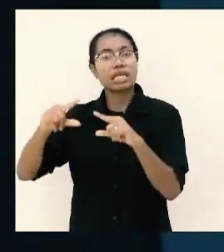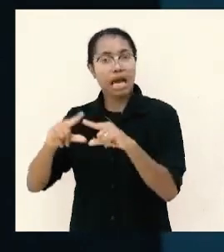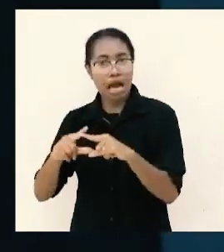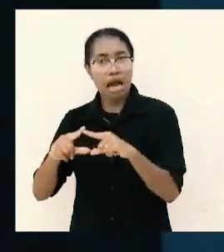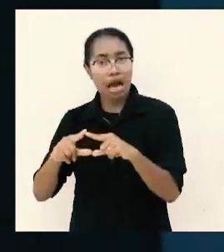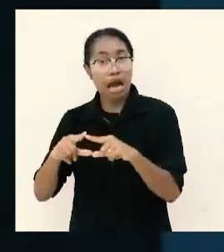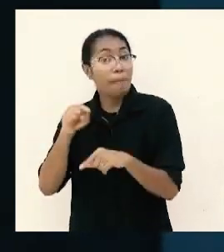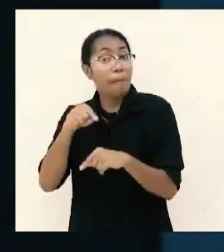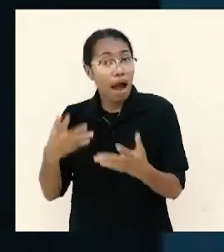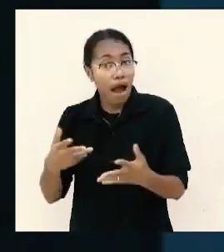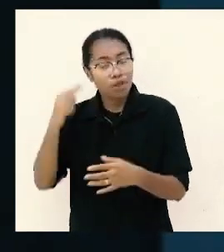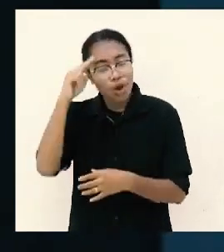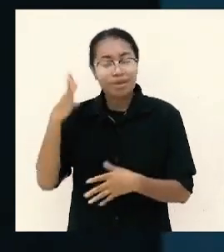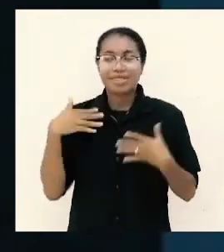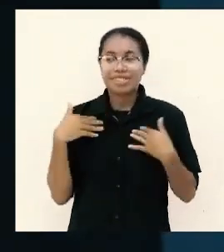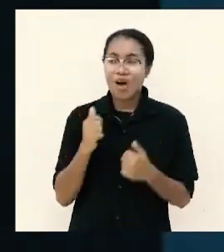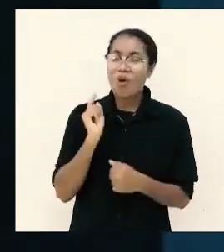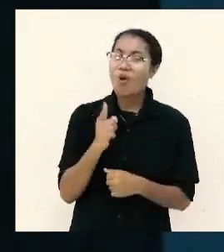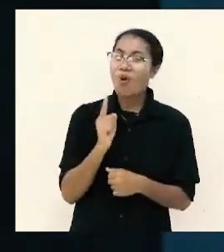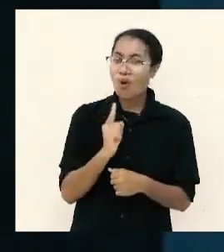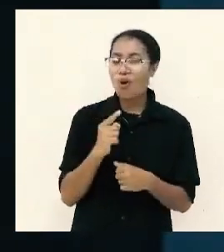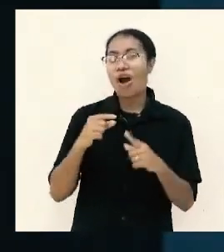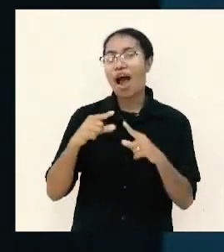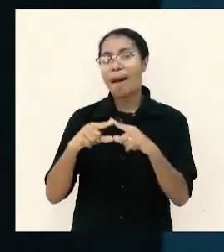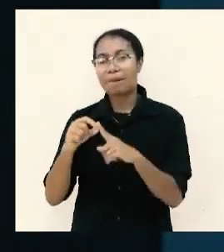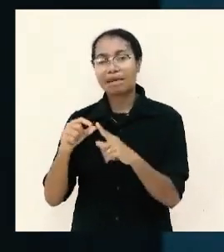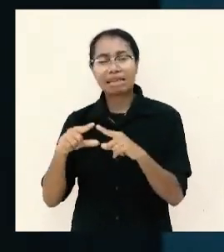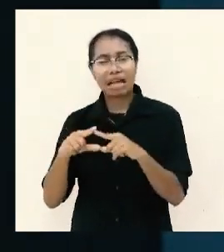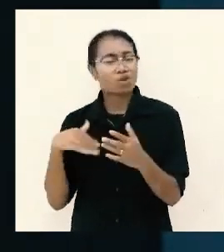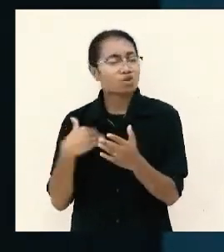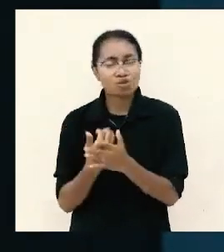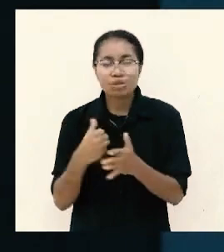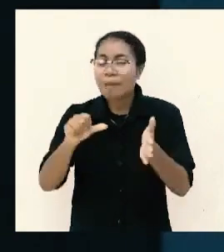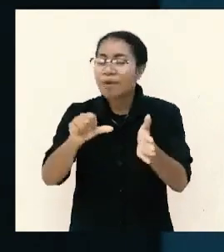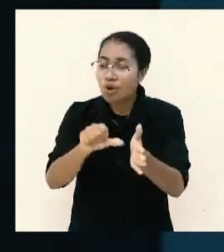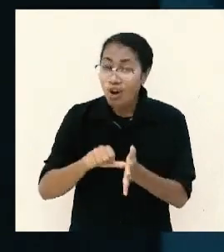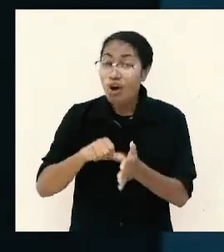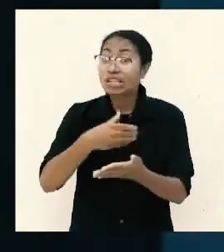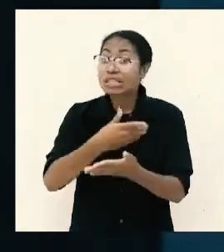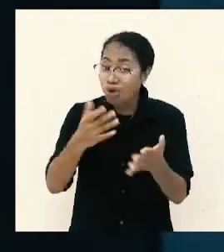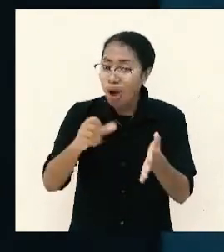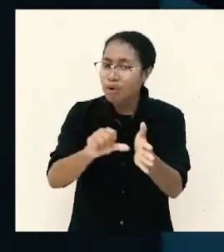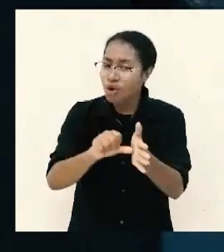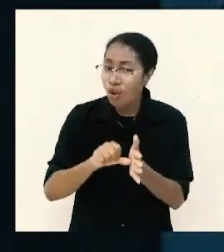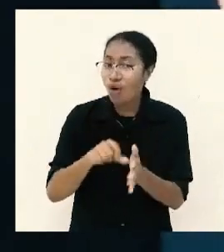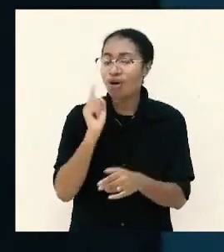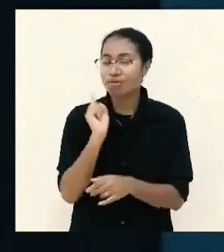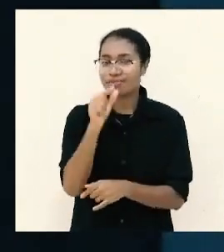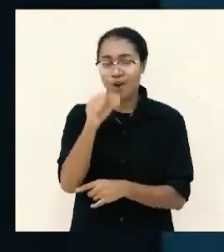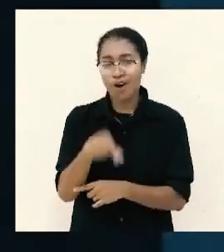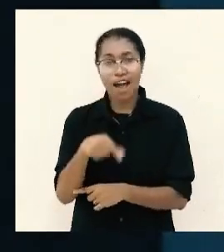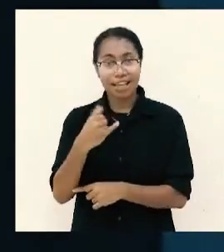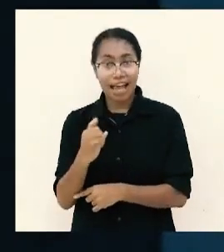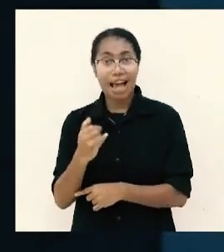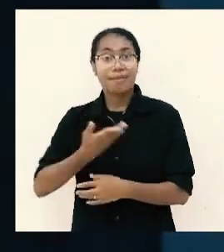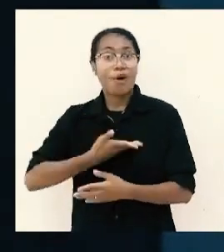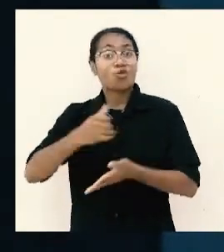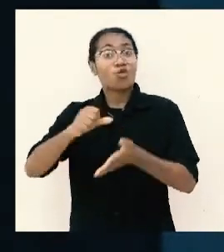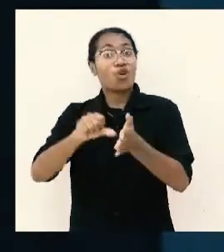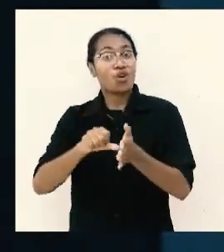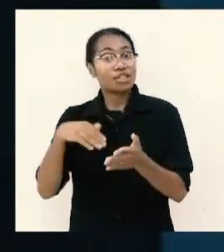maka Tuhan bisa pakai apa saja untuk menolong saudara kalau begitu setiap orang yang menolong saudara